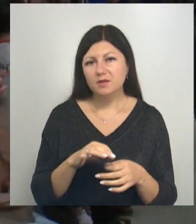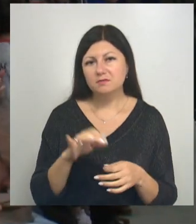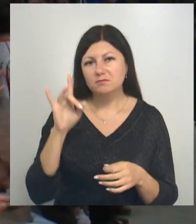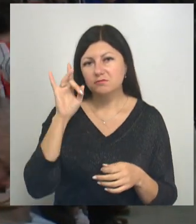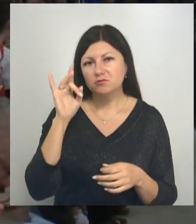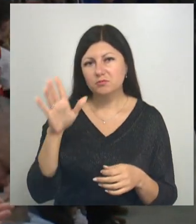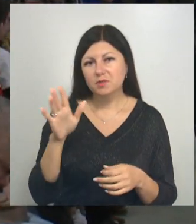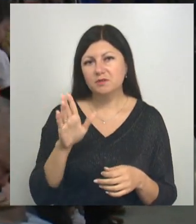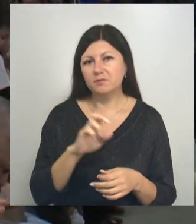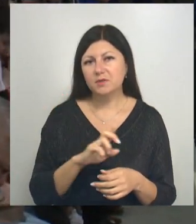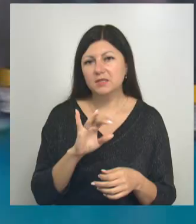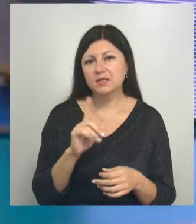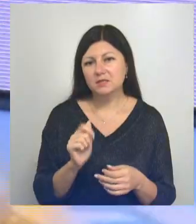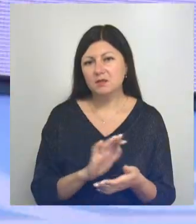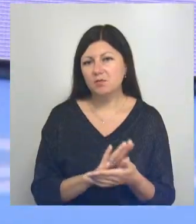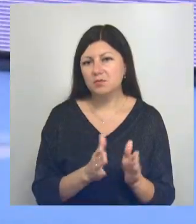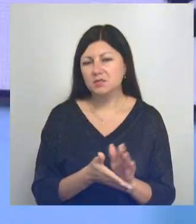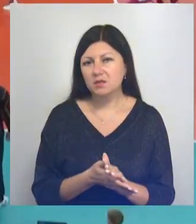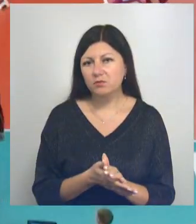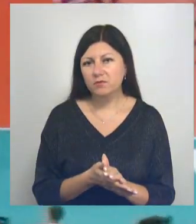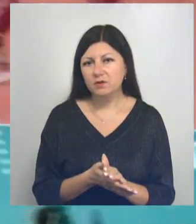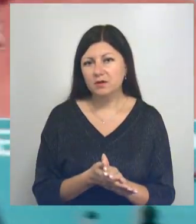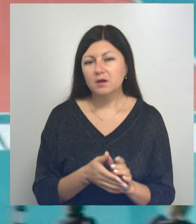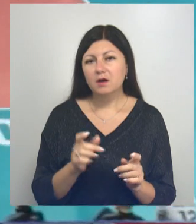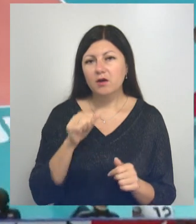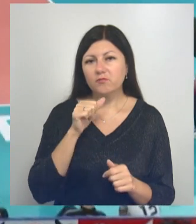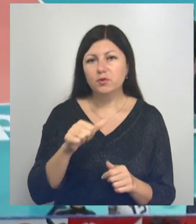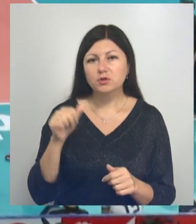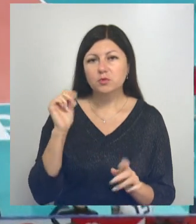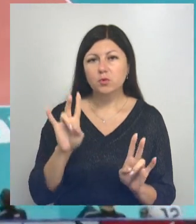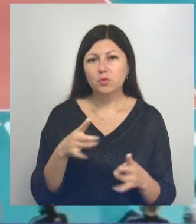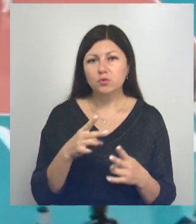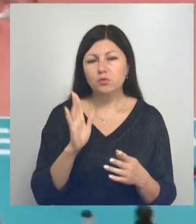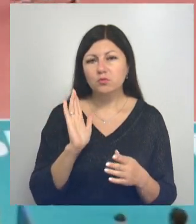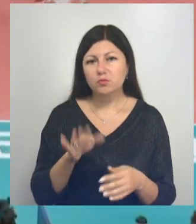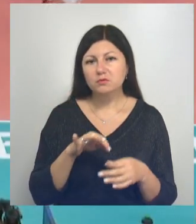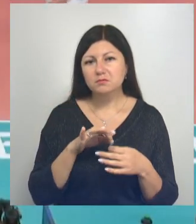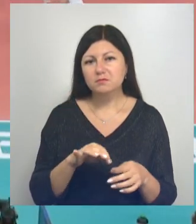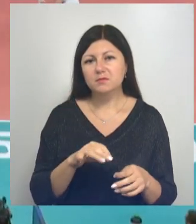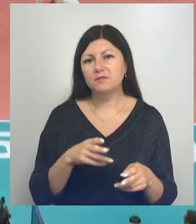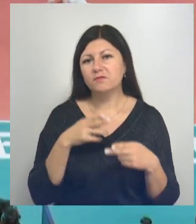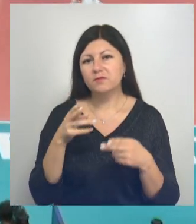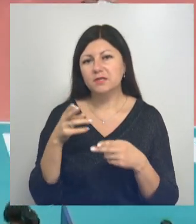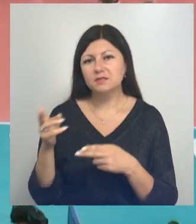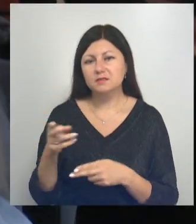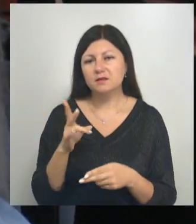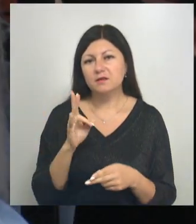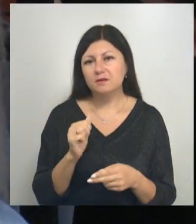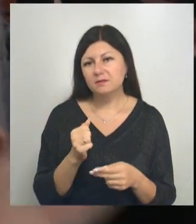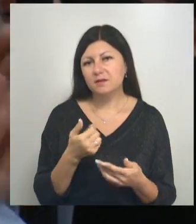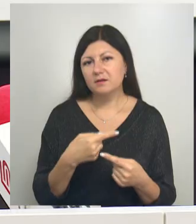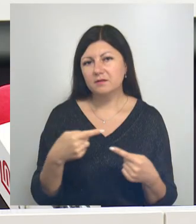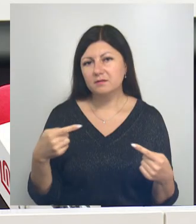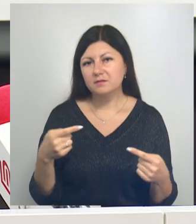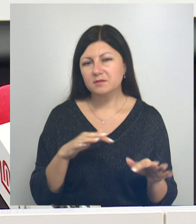страны в областном центре из-за оперативной обстановки. Как и в прошлом году, клуб будет устраивать все выезды на значимые матчи для фанатов.